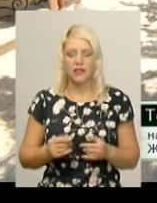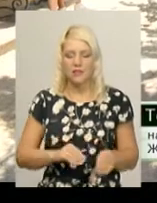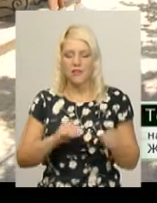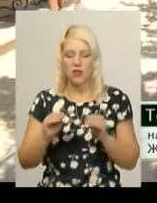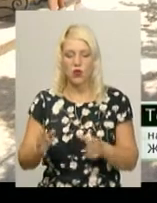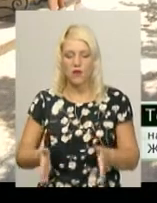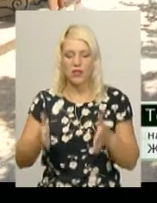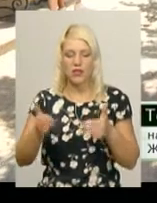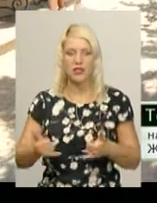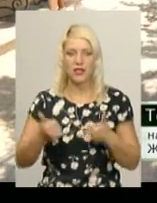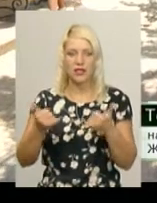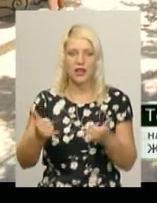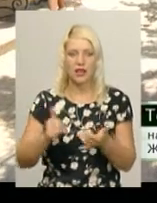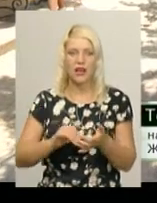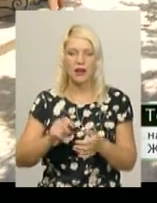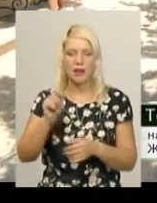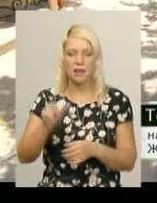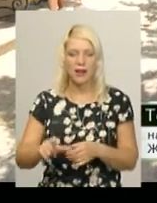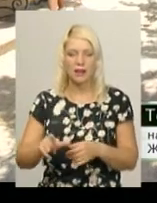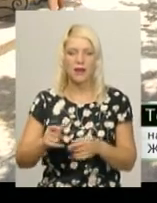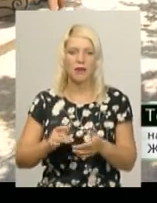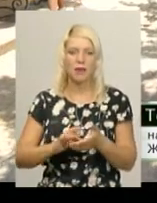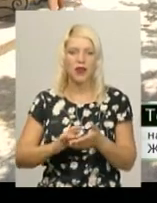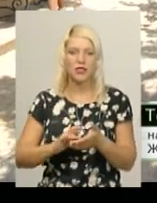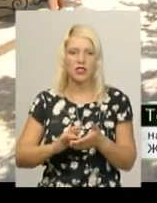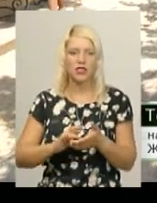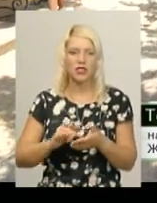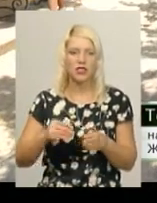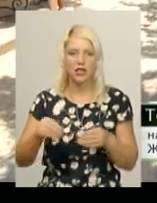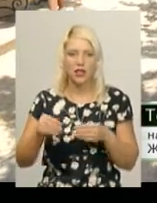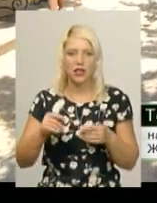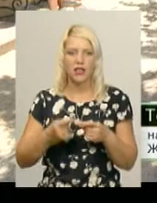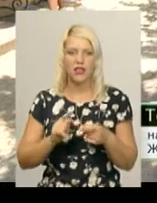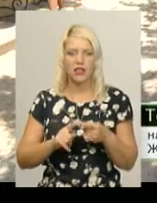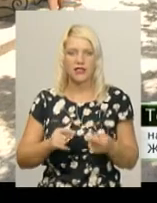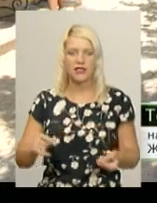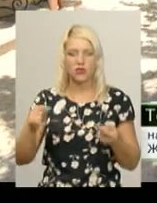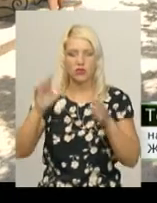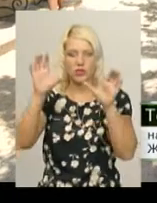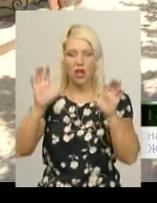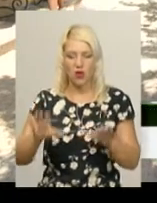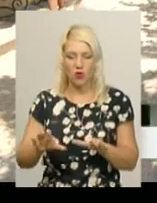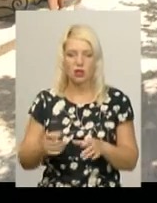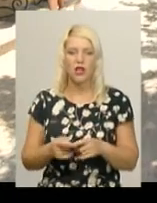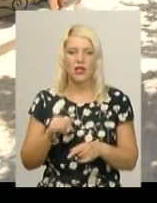на виконання закону України про відходи, згідно якого передбачено